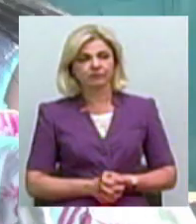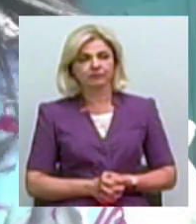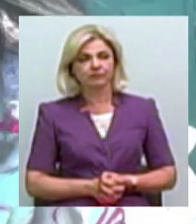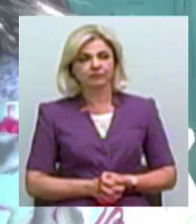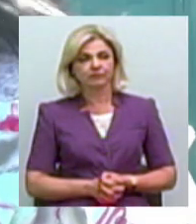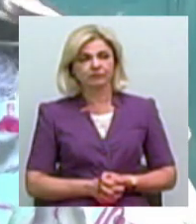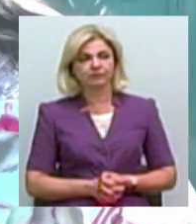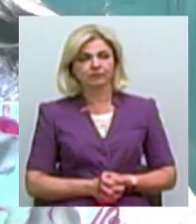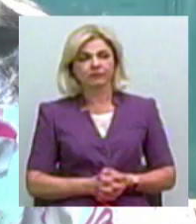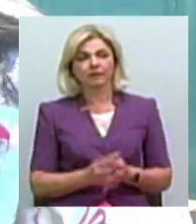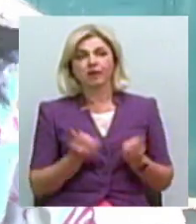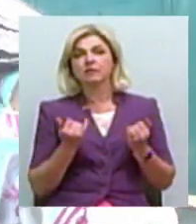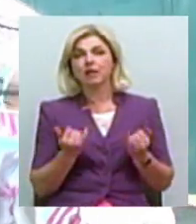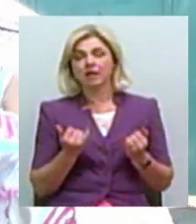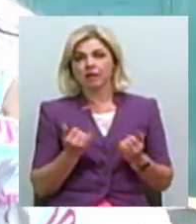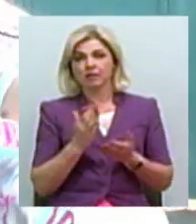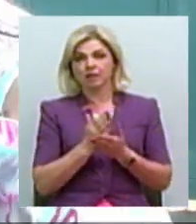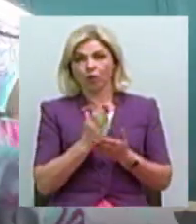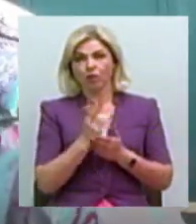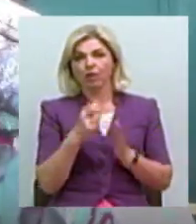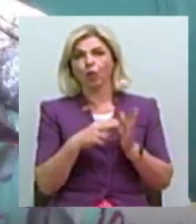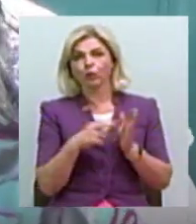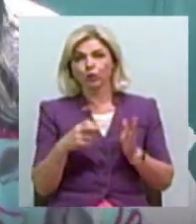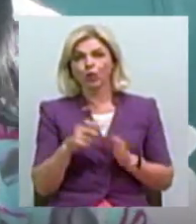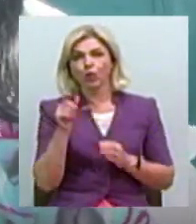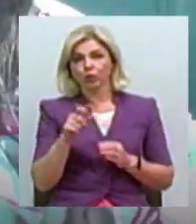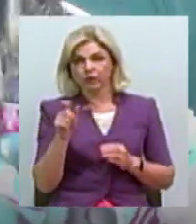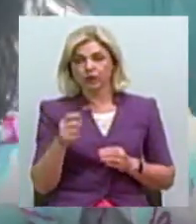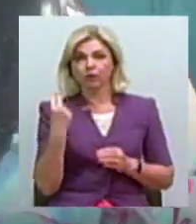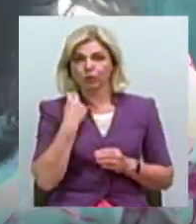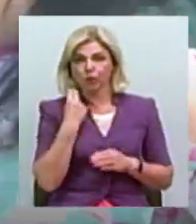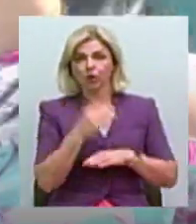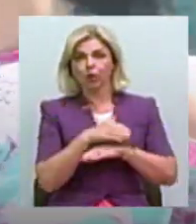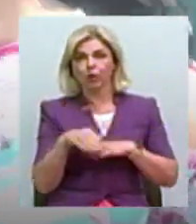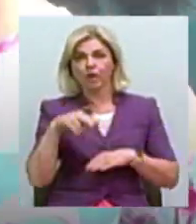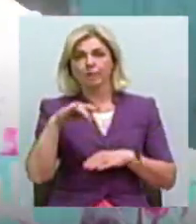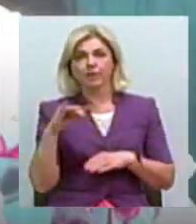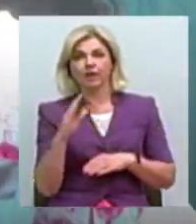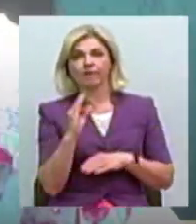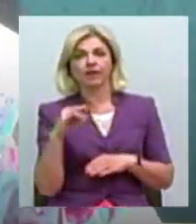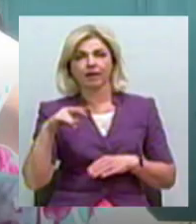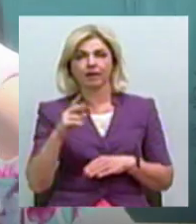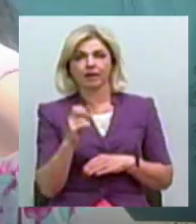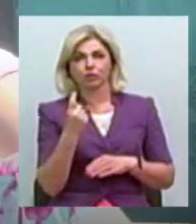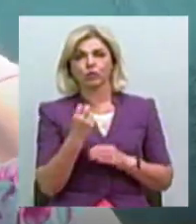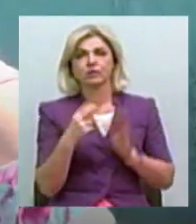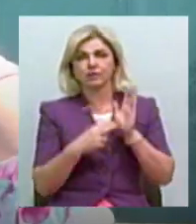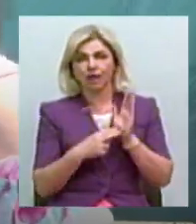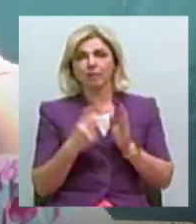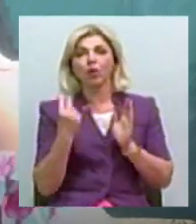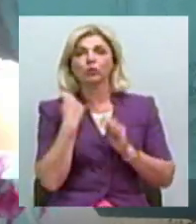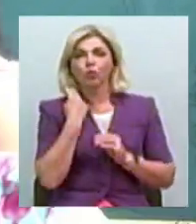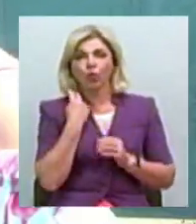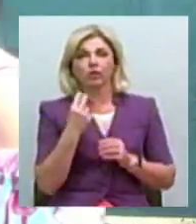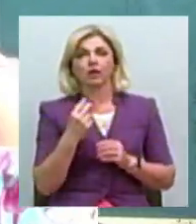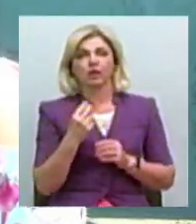Зараз ми знаходимося на відключенні абонента за адресою вулиця Привільна 107. Загальнозаборгованість за даною адресою